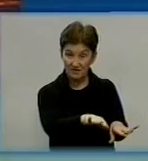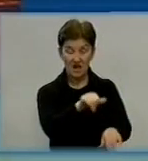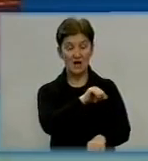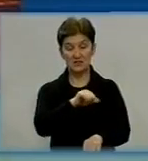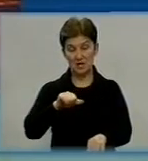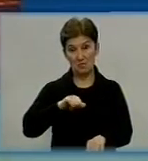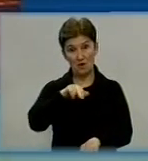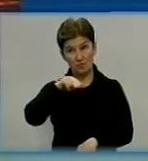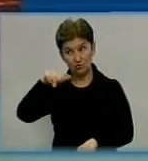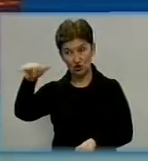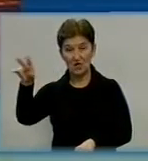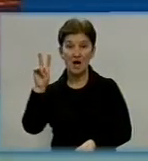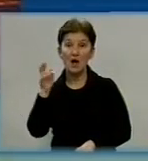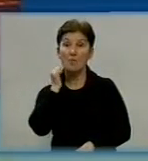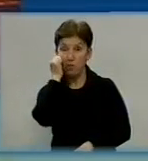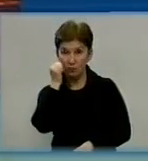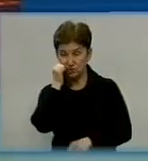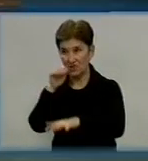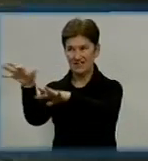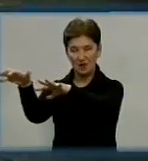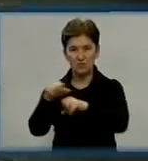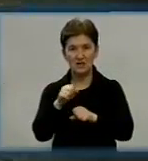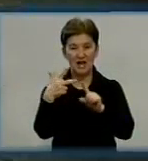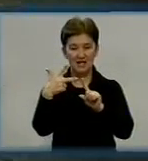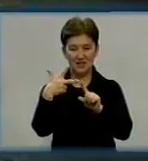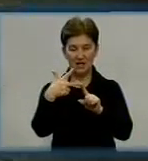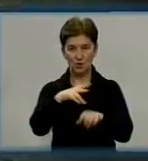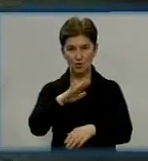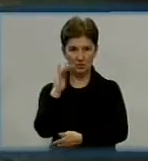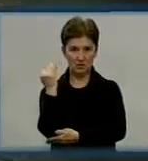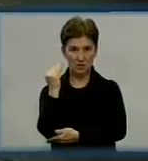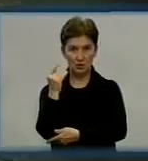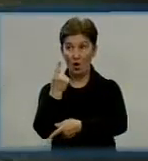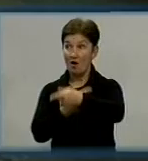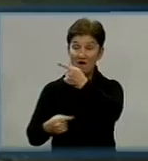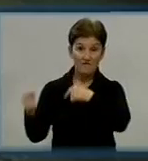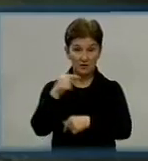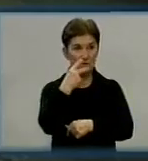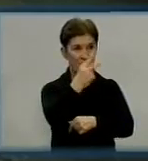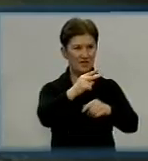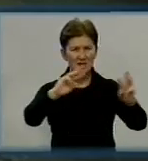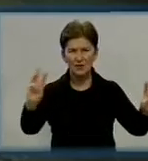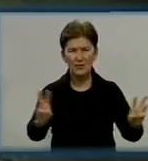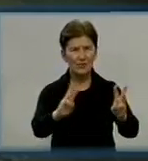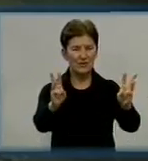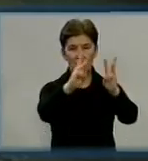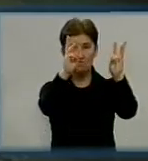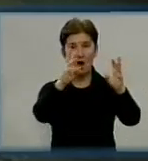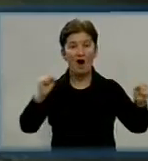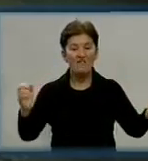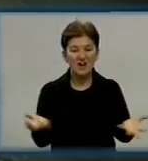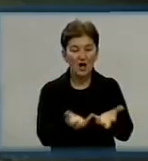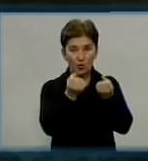до бабусі забирати третю дитину. Коли повернулася, побачила, що з будинку валоє дим. Жінка кинулася до оселі, але врятувати дітей їй не